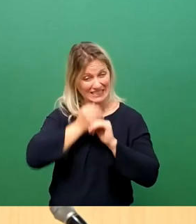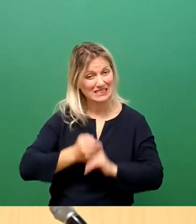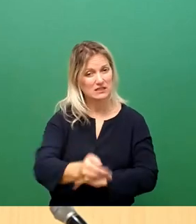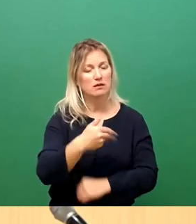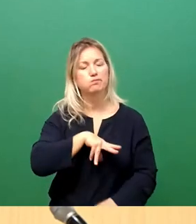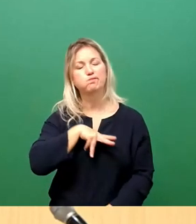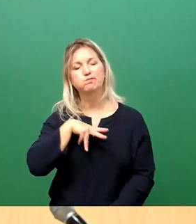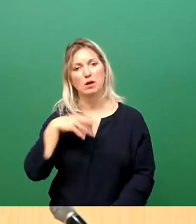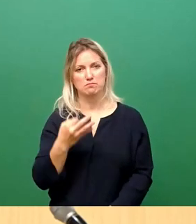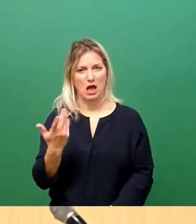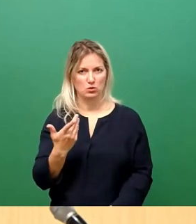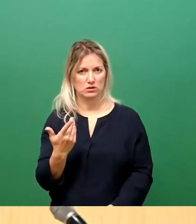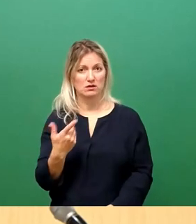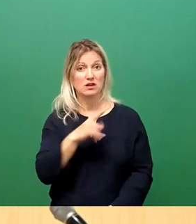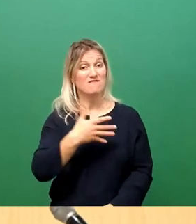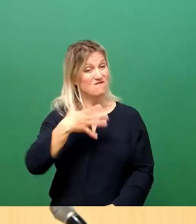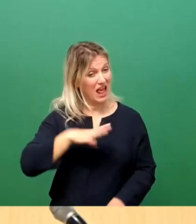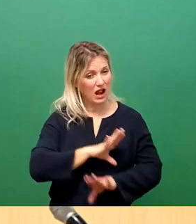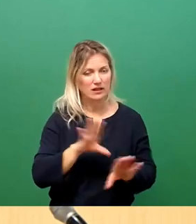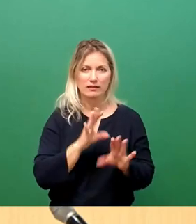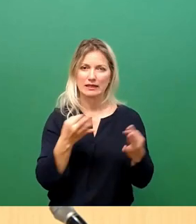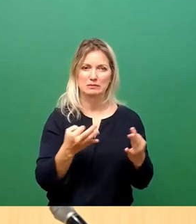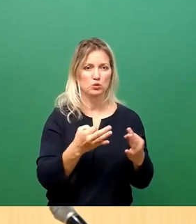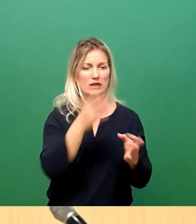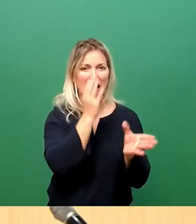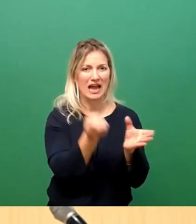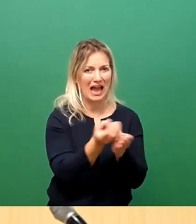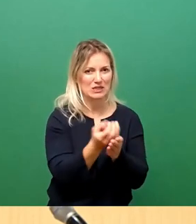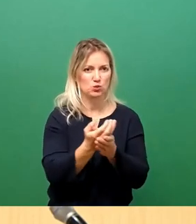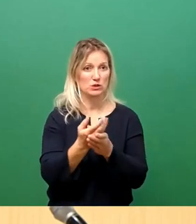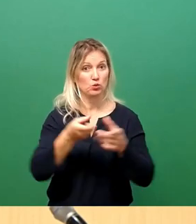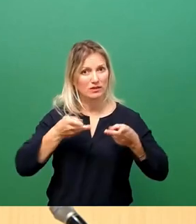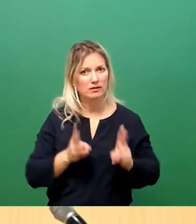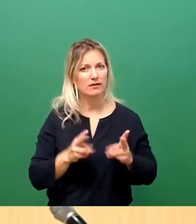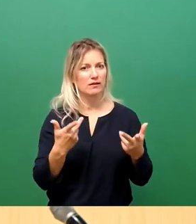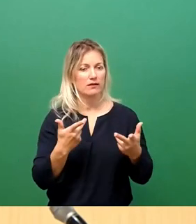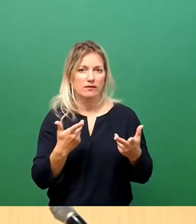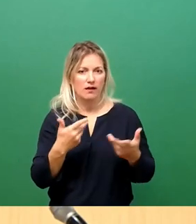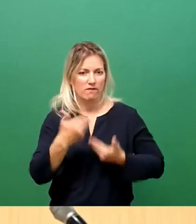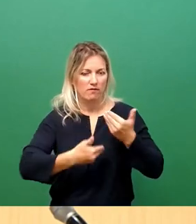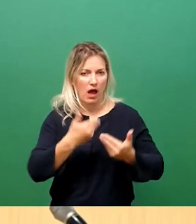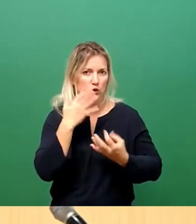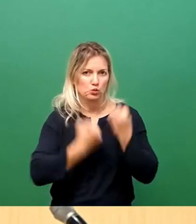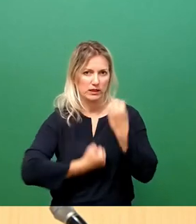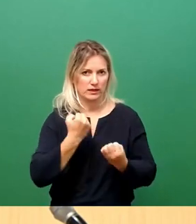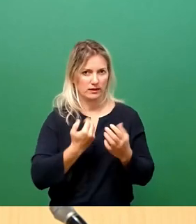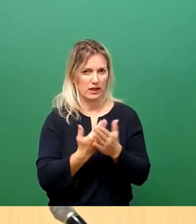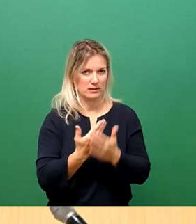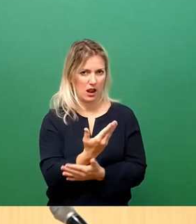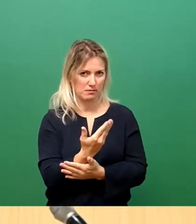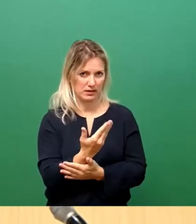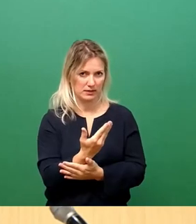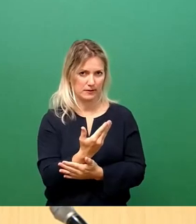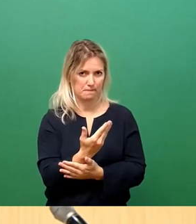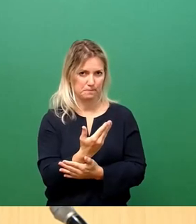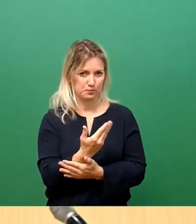am fehlenden Willen, das liegt einfach an den Ressourcen und an der Schwierigkeit, so manches Verfahren mit sich bringt. Ich glaube tatsächlich nicht, dass